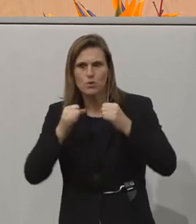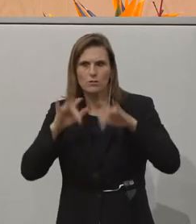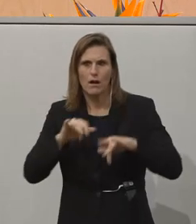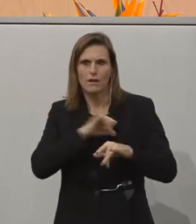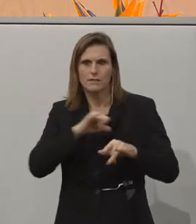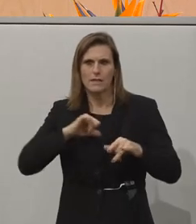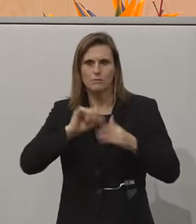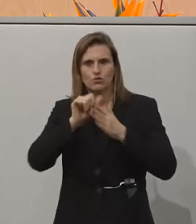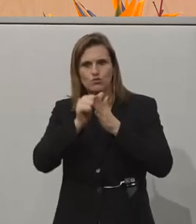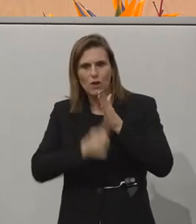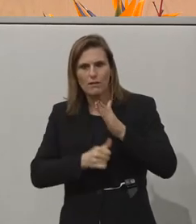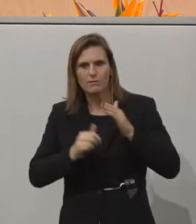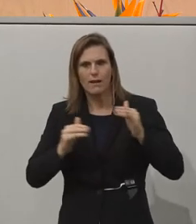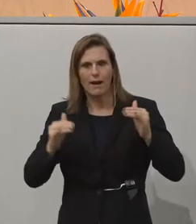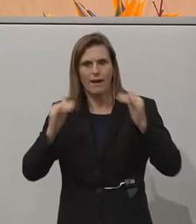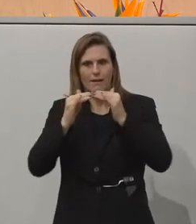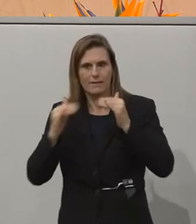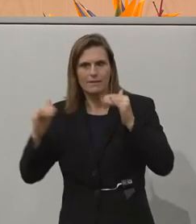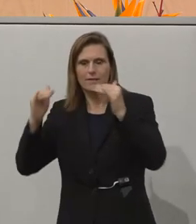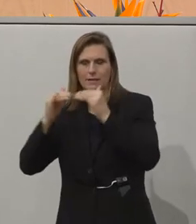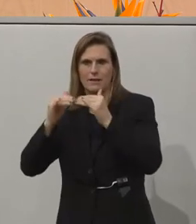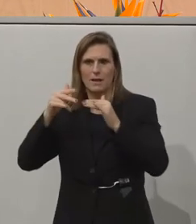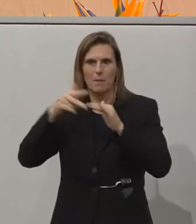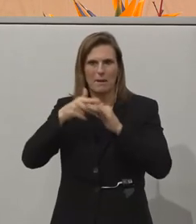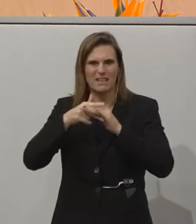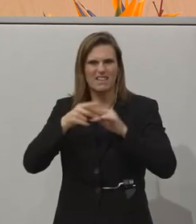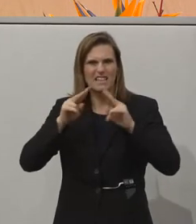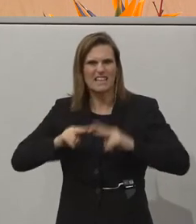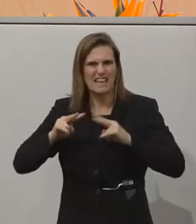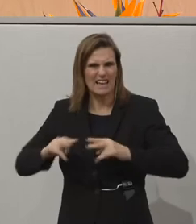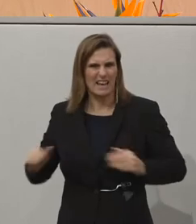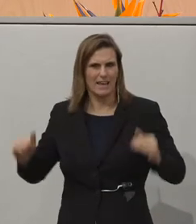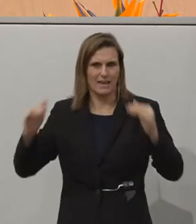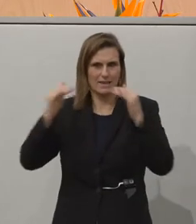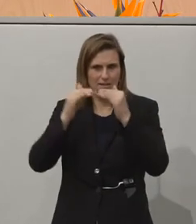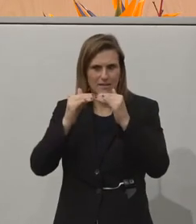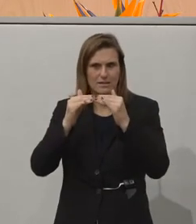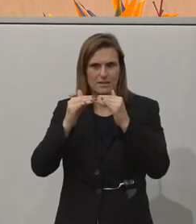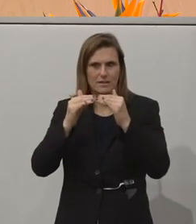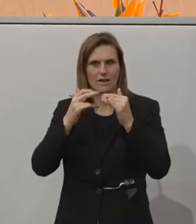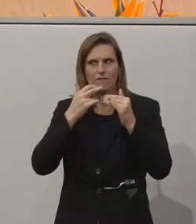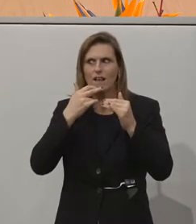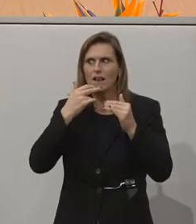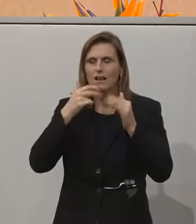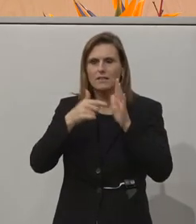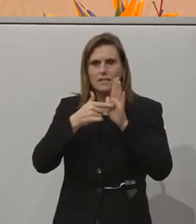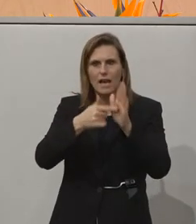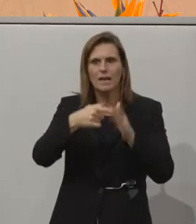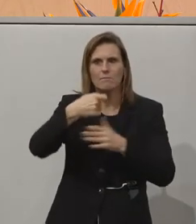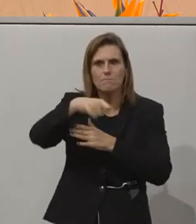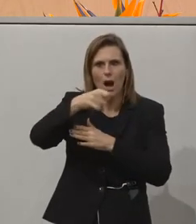Standards im Bereich der Behindertengerechtigkeit zu erfüllen. Wir wollten das im baulichen, aber auch